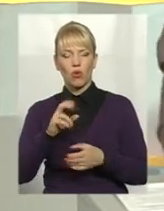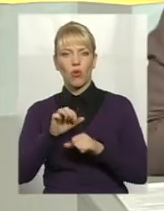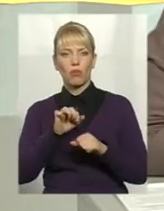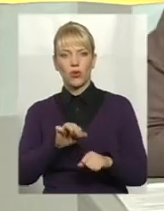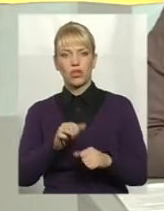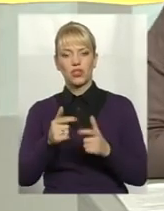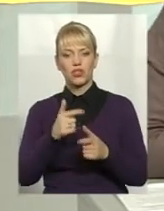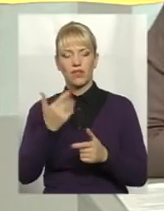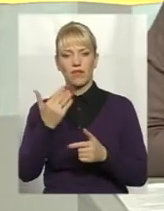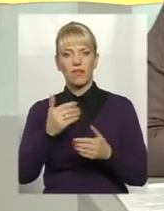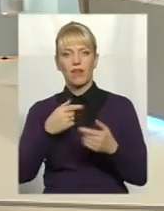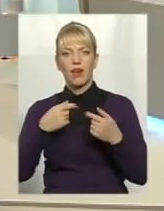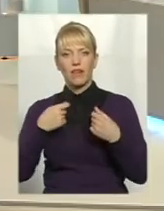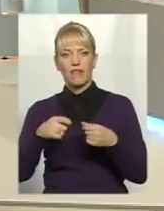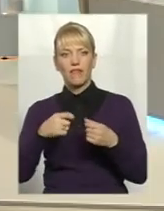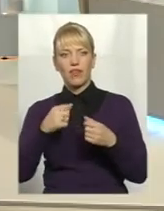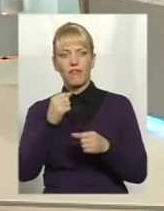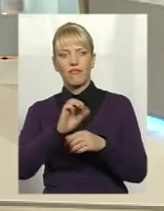яка допомагає країні оборонятися? Звичайно.